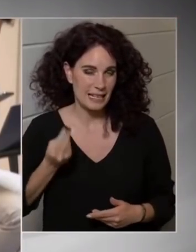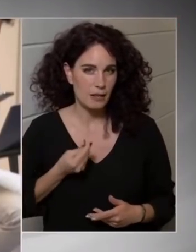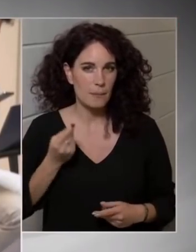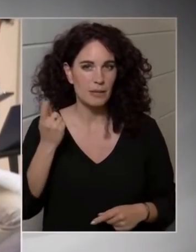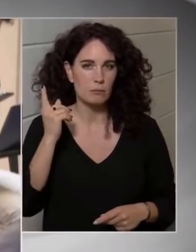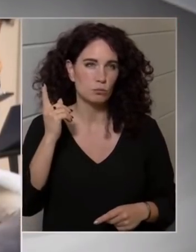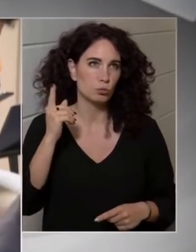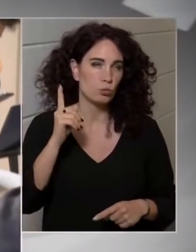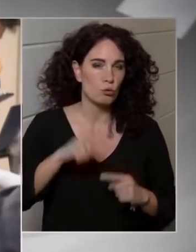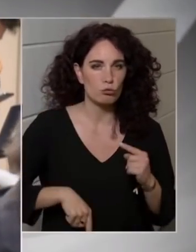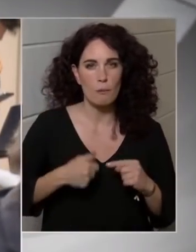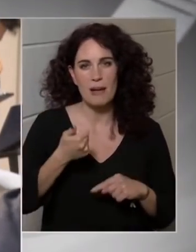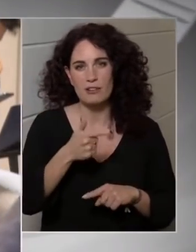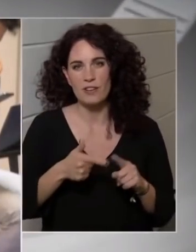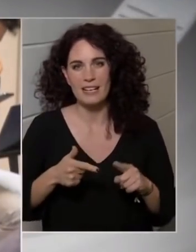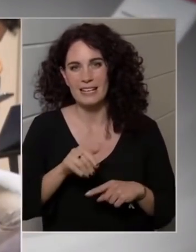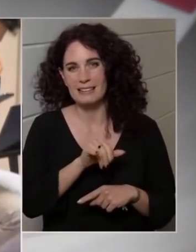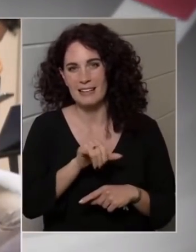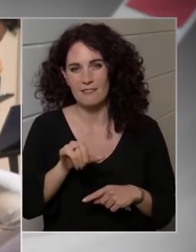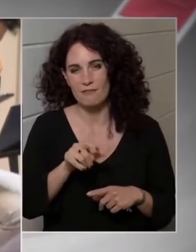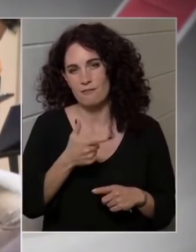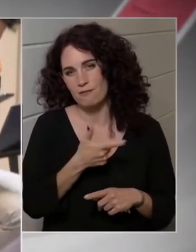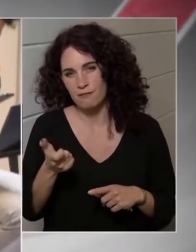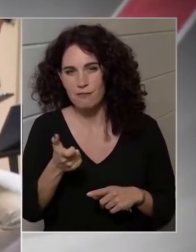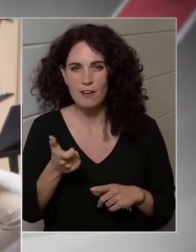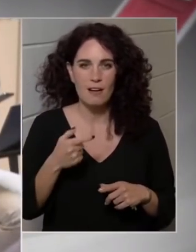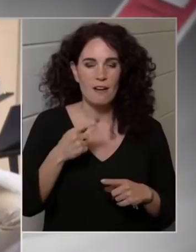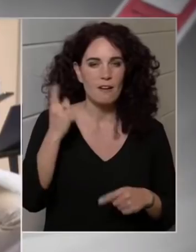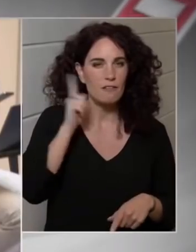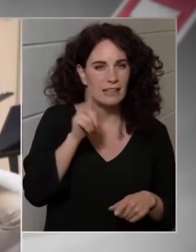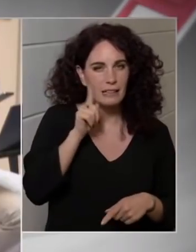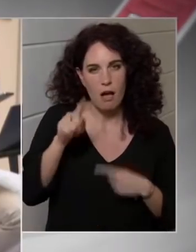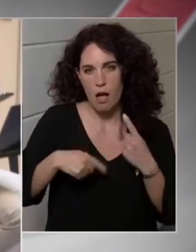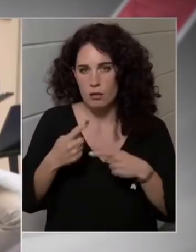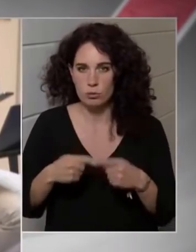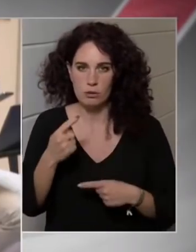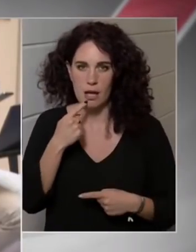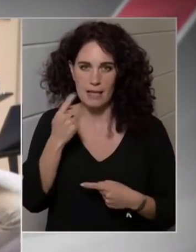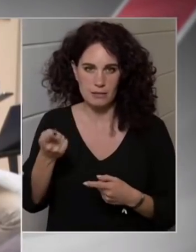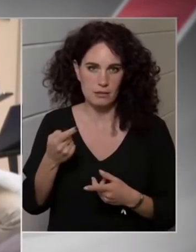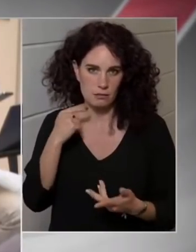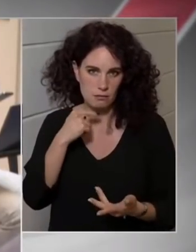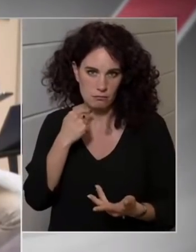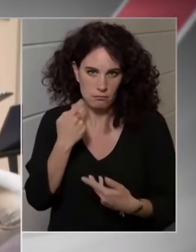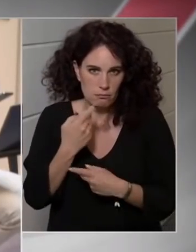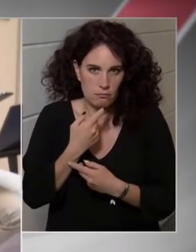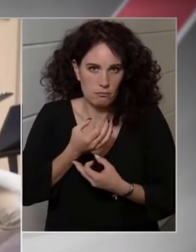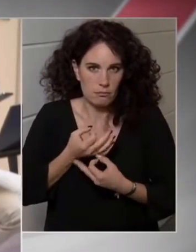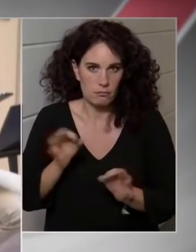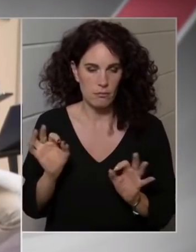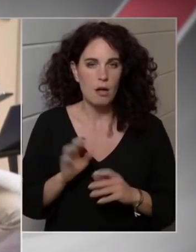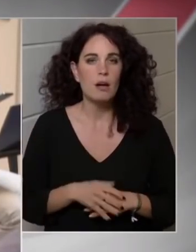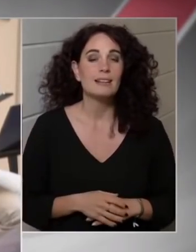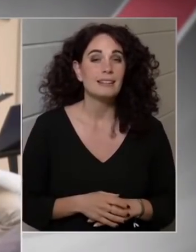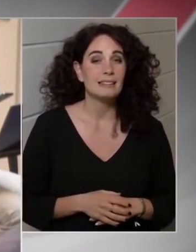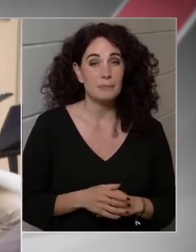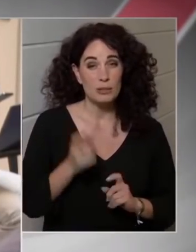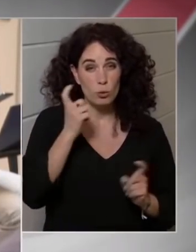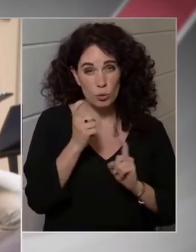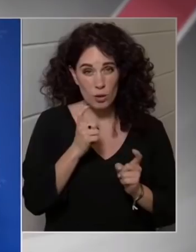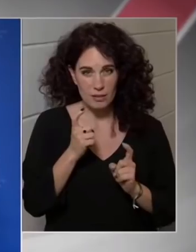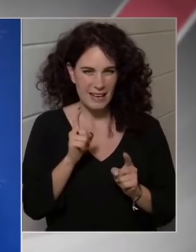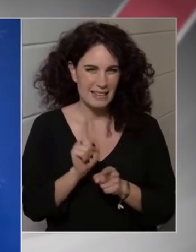utolsó másfél-két évét végighazudta. Az lenne a kérdésem, hogy mit gondolnak erről, nem tartják-e visszásnak ezt a